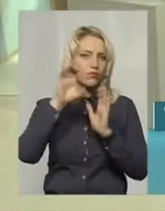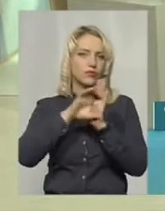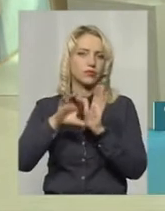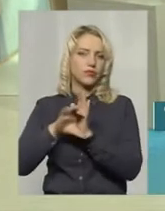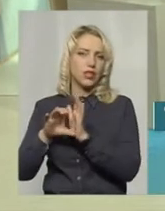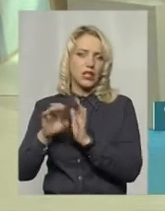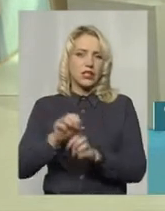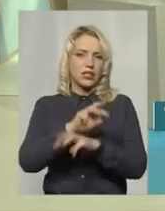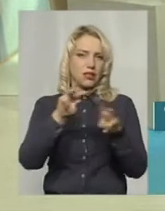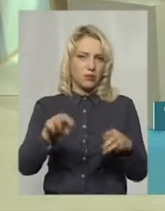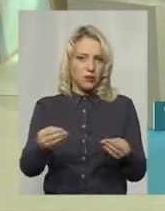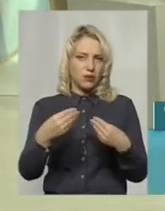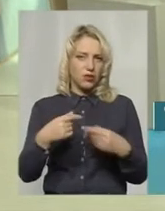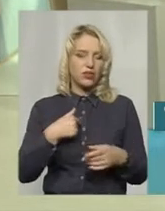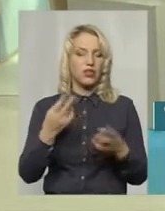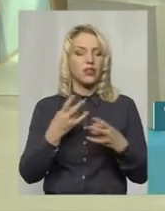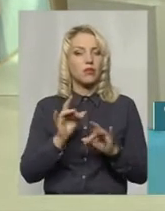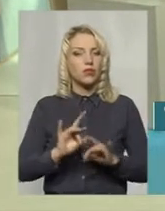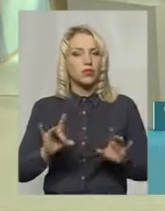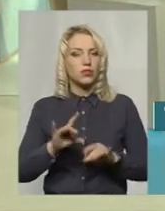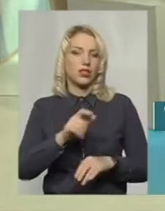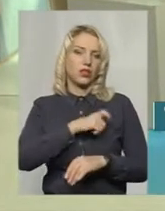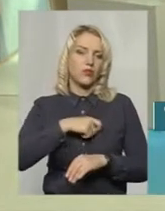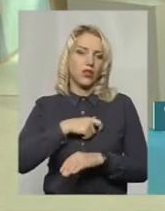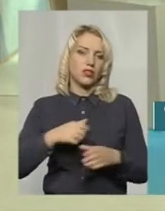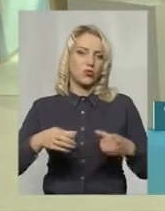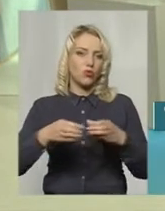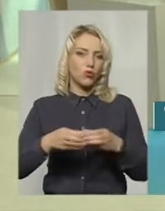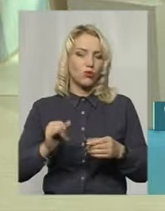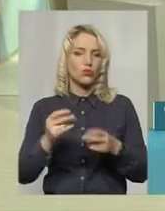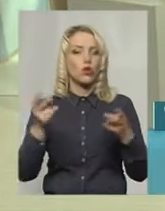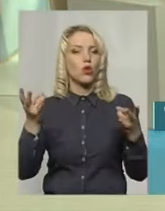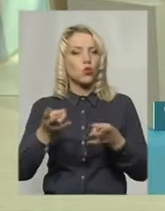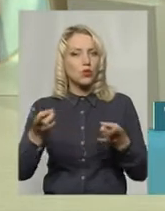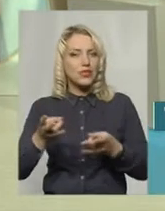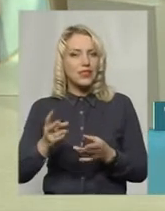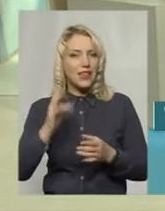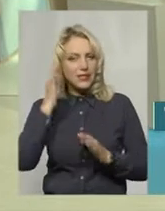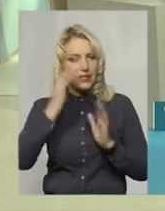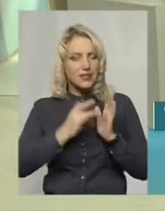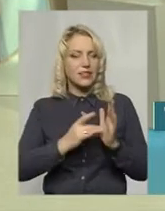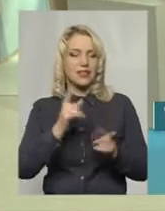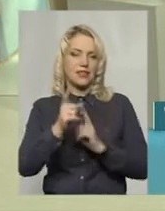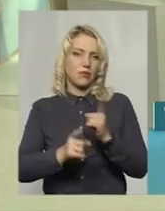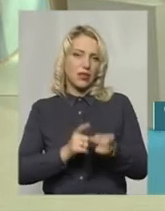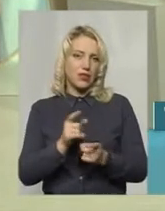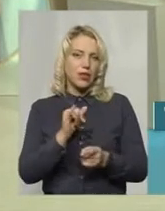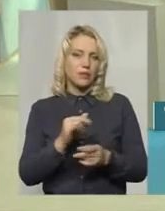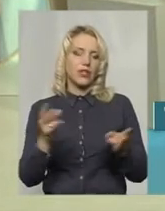забезпечуємо. Звичайно, потрібно пояснити і депутатському корпусу доцільність змін і доцільність